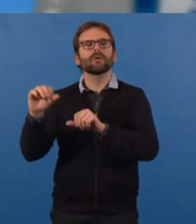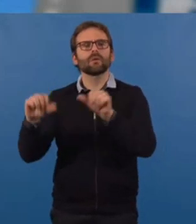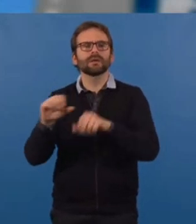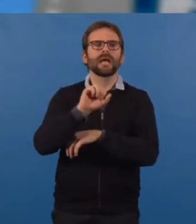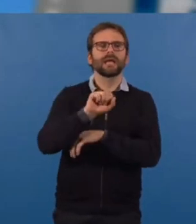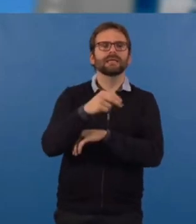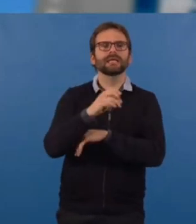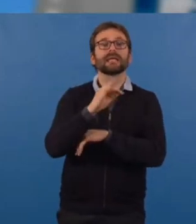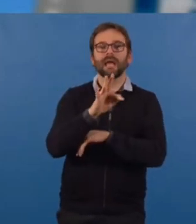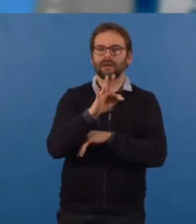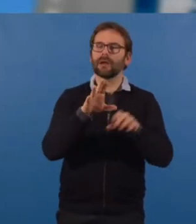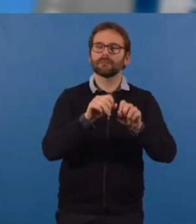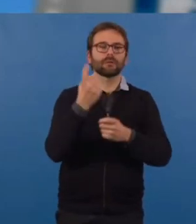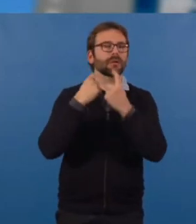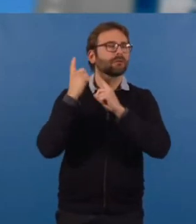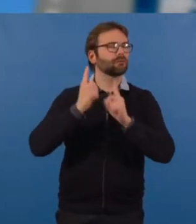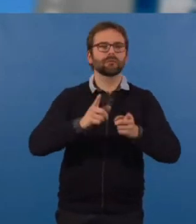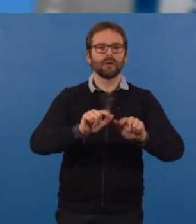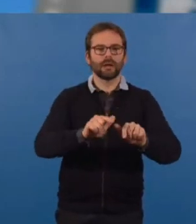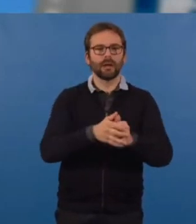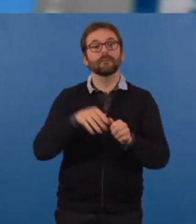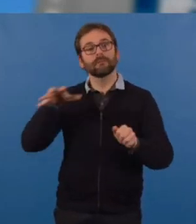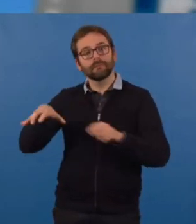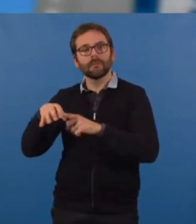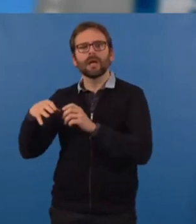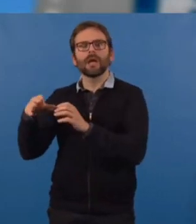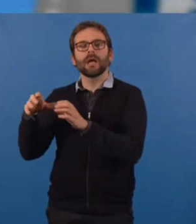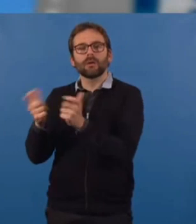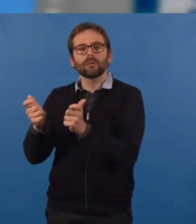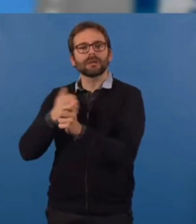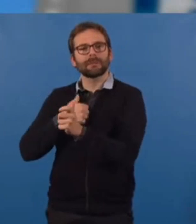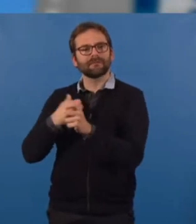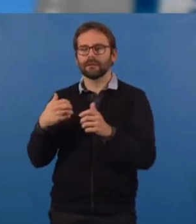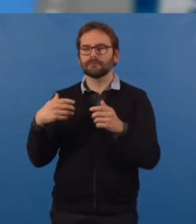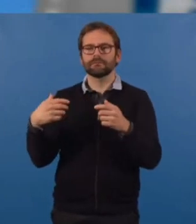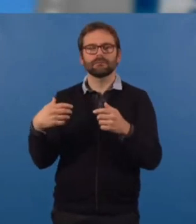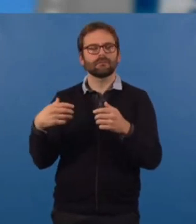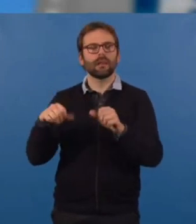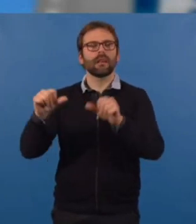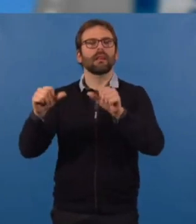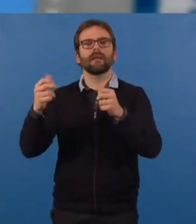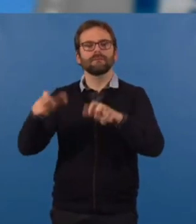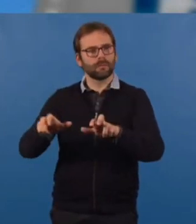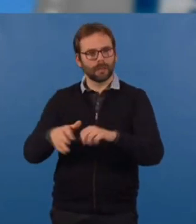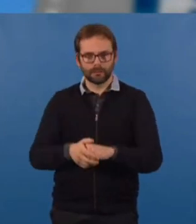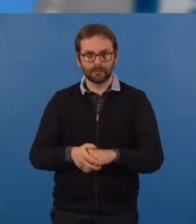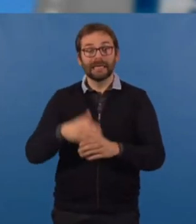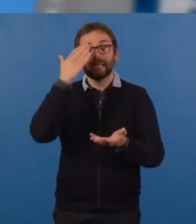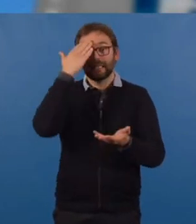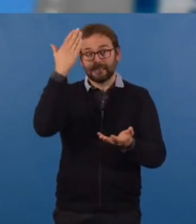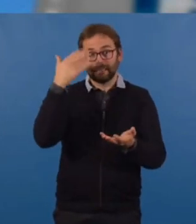SNCF, exploitant historique du réseau ferroviaire, et des opérateurs privés. Nous avons l'intime conviction que si cette idée se